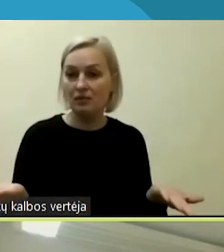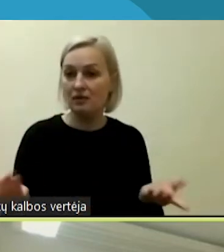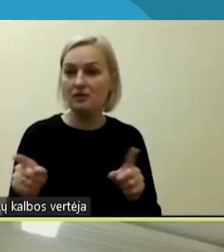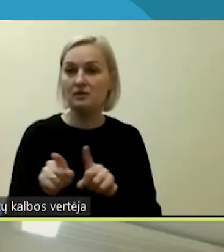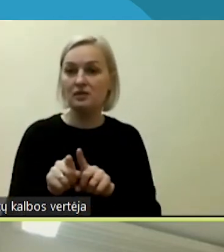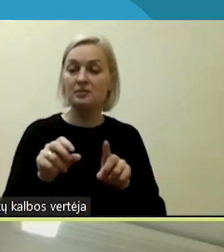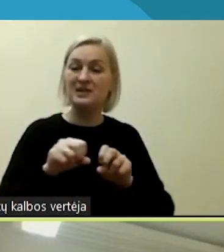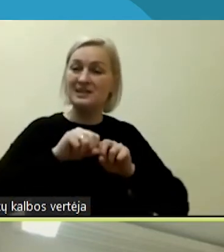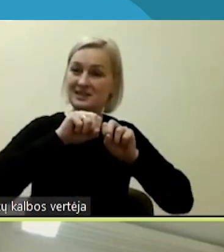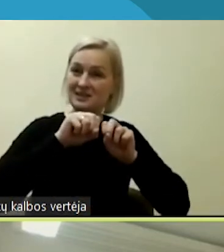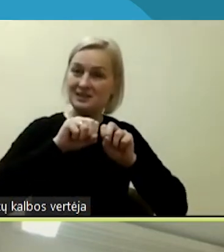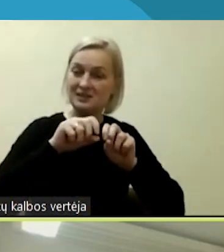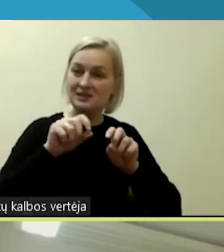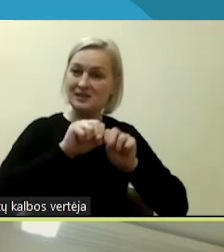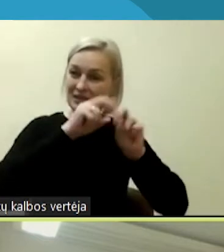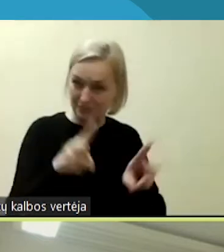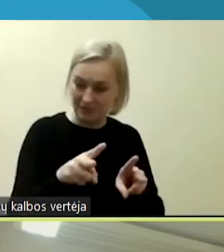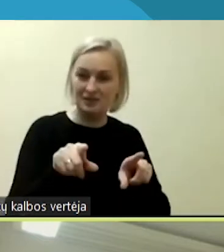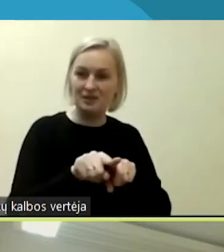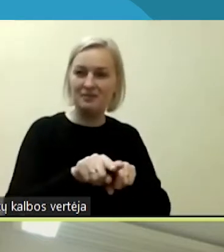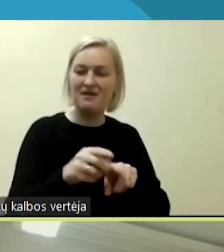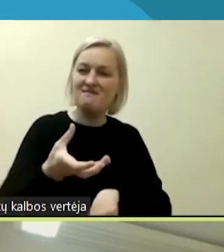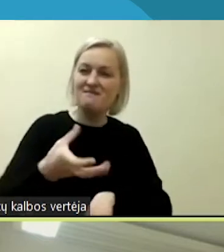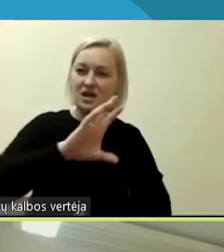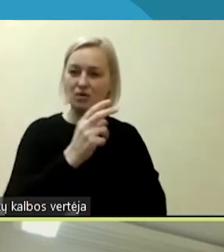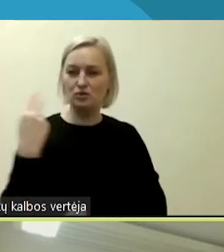nepykantos nusikaltimams skirto vyriausiojo komisaro.